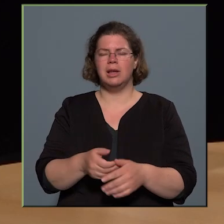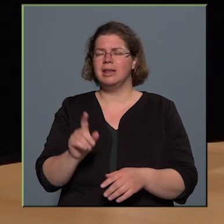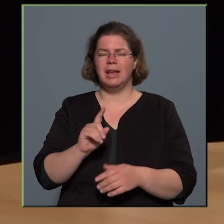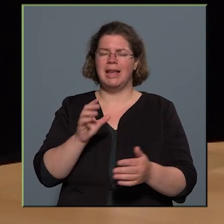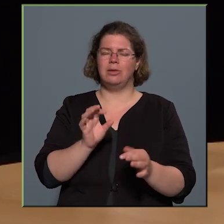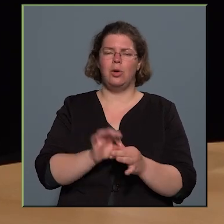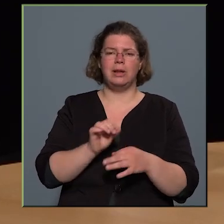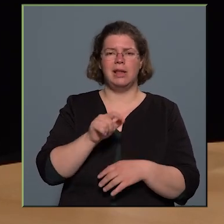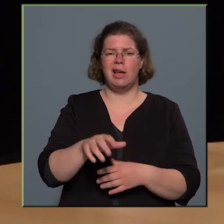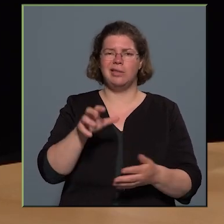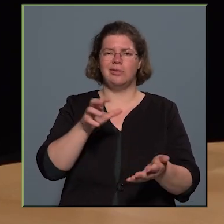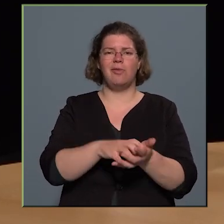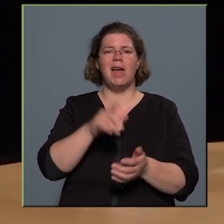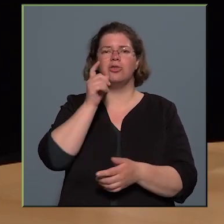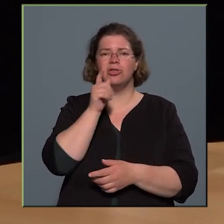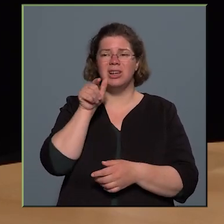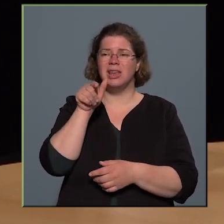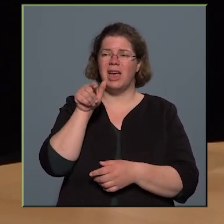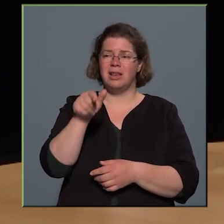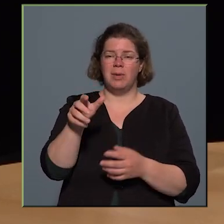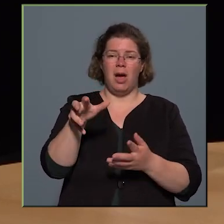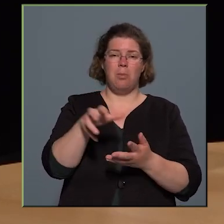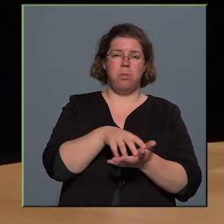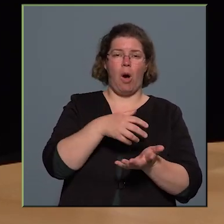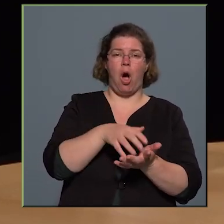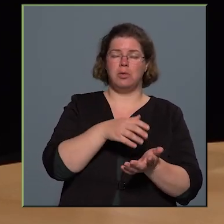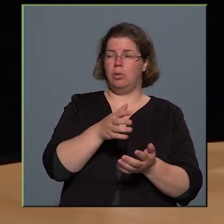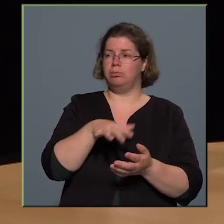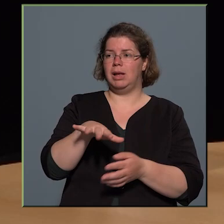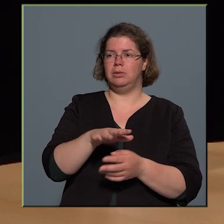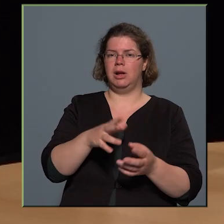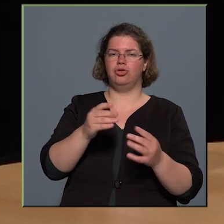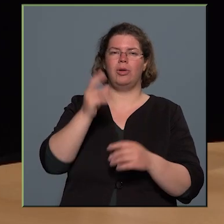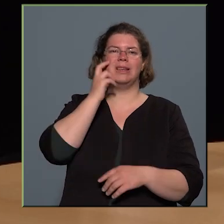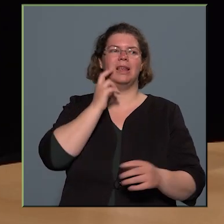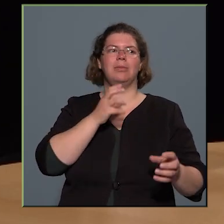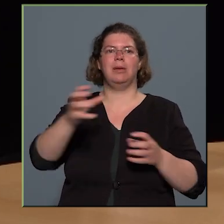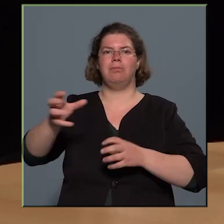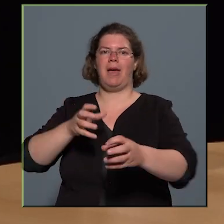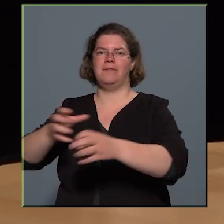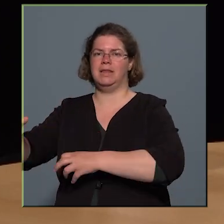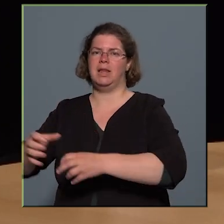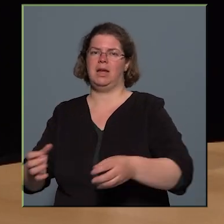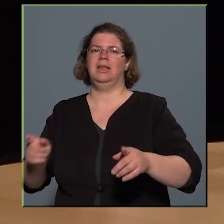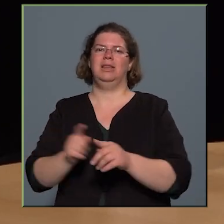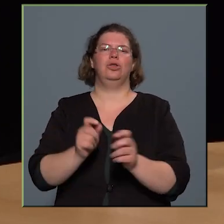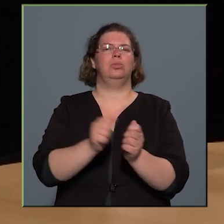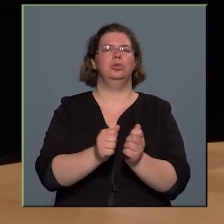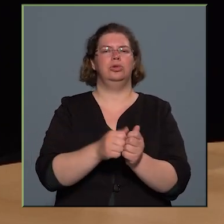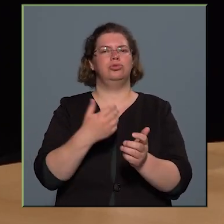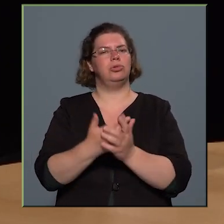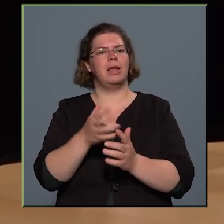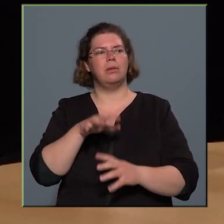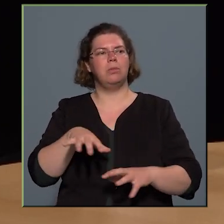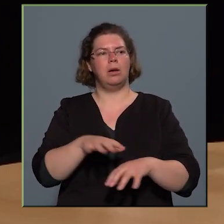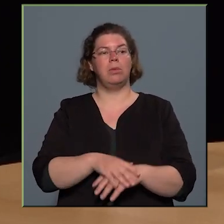esetében, hogy nagyon sok intézményt bevittek a parkon belülre, és emiatt egy picit két ilyen tumultus lett a parkban. Tehát történt egy